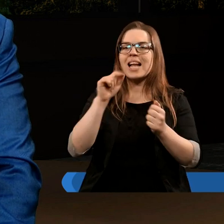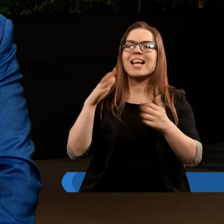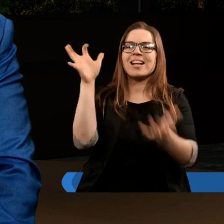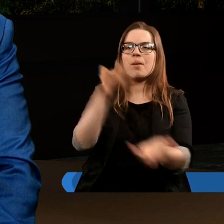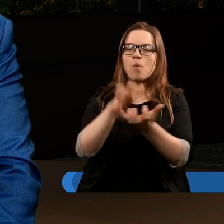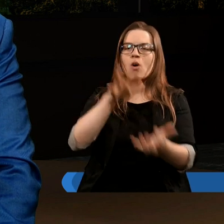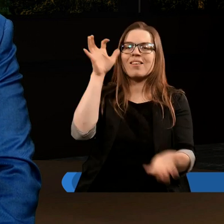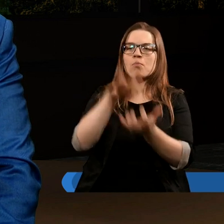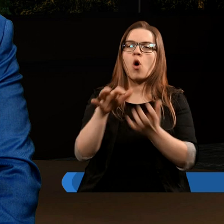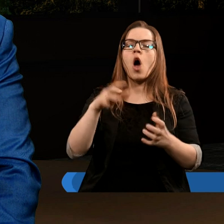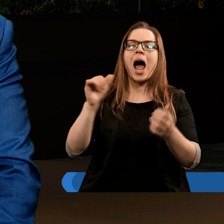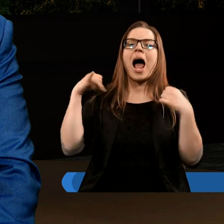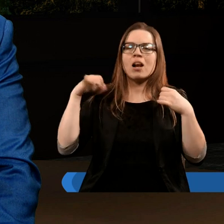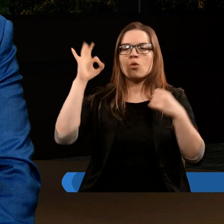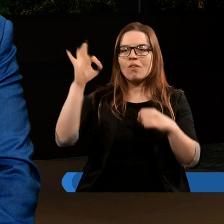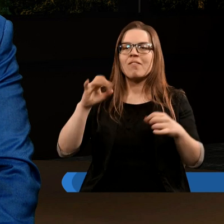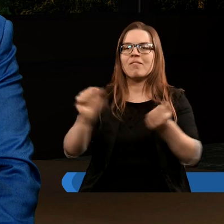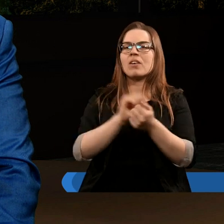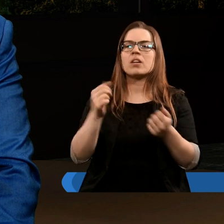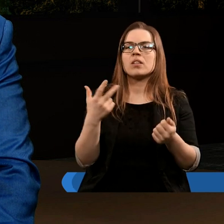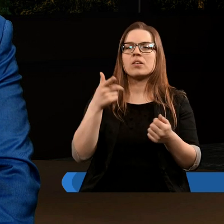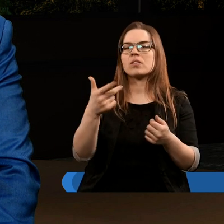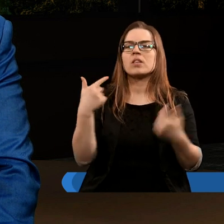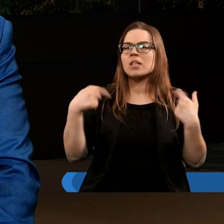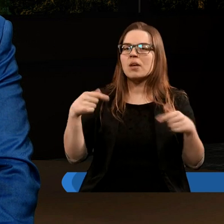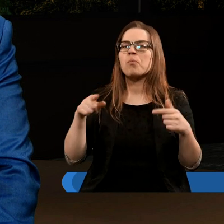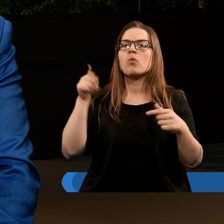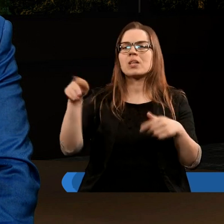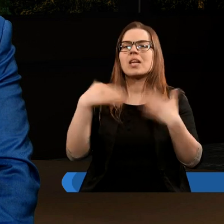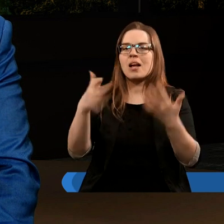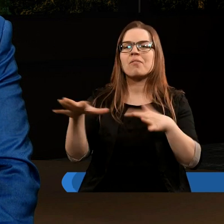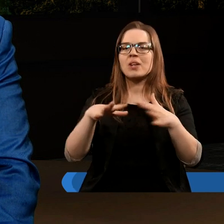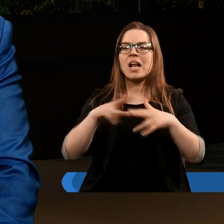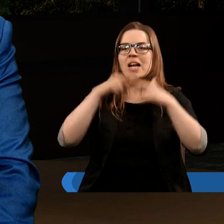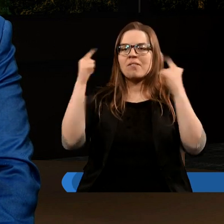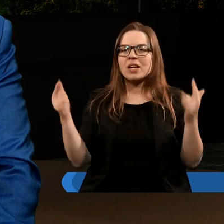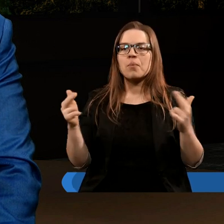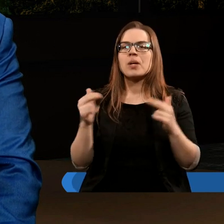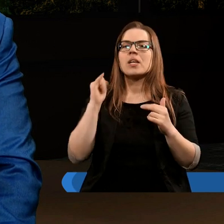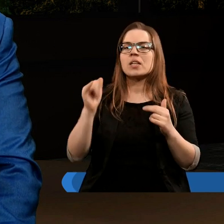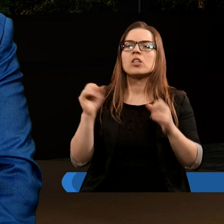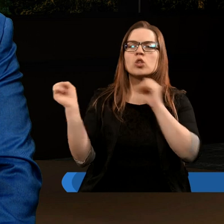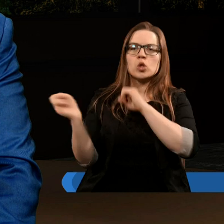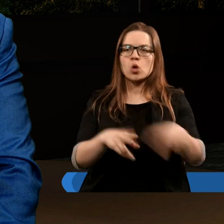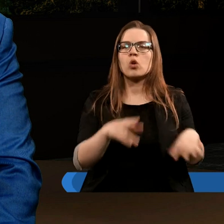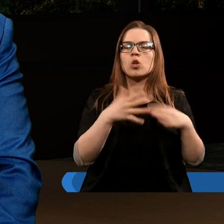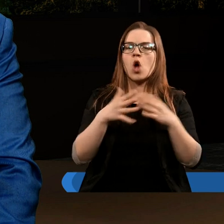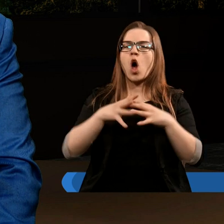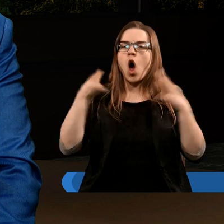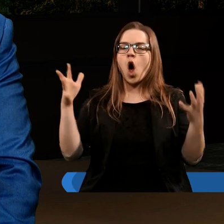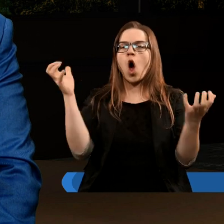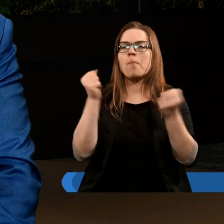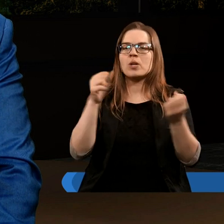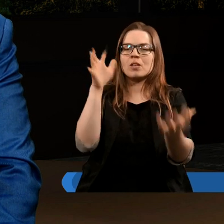i walczył smok i aniołowie jego, lecz nie przemogł i nie było już dla nich miejsca w niebie. I zrzucony został